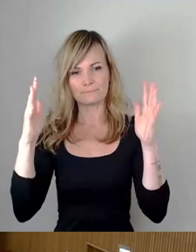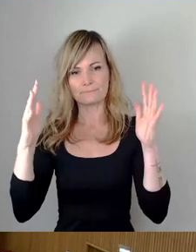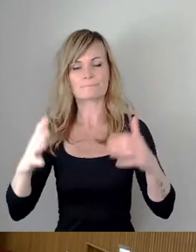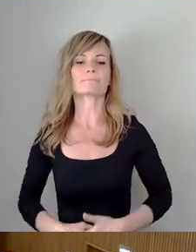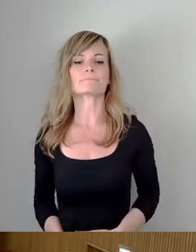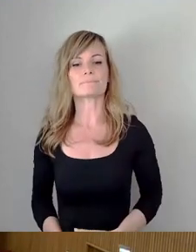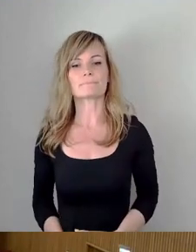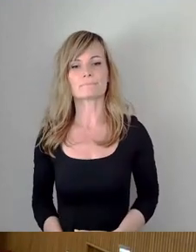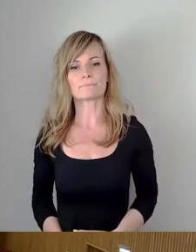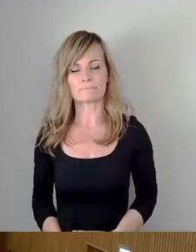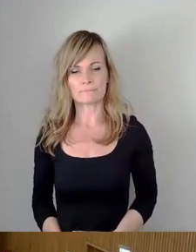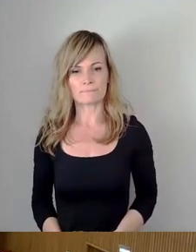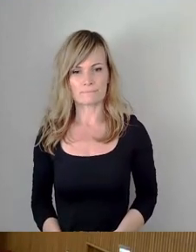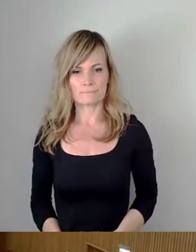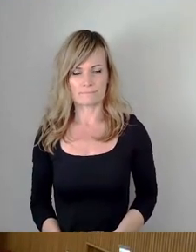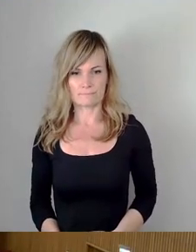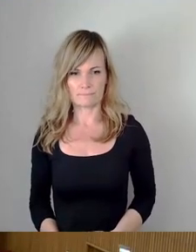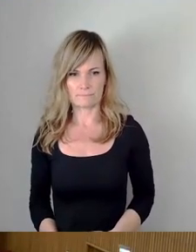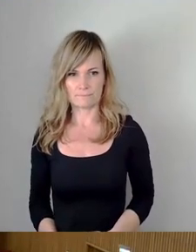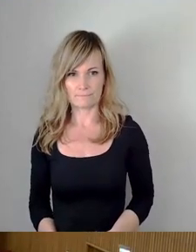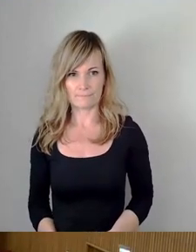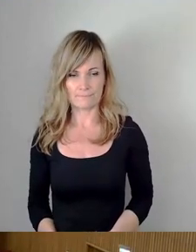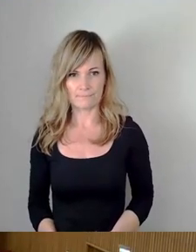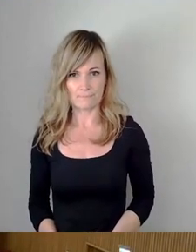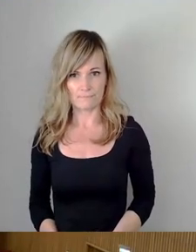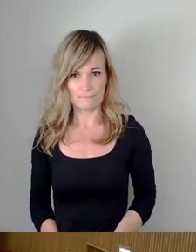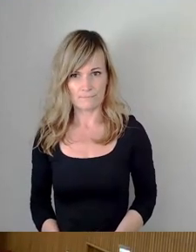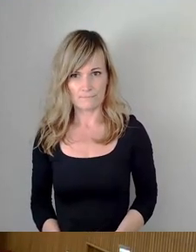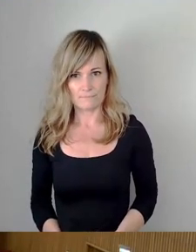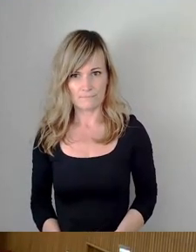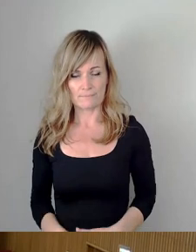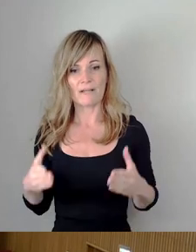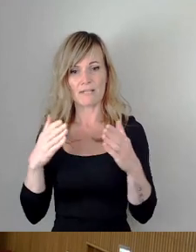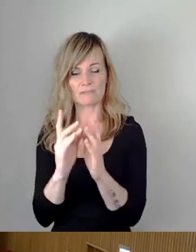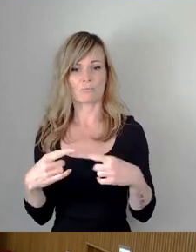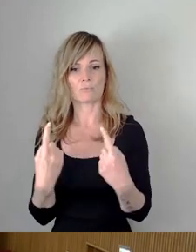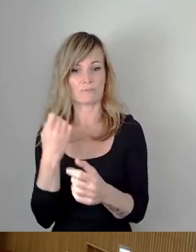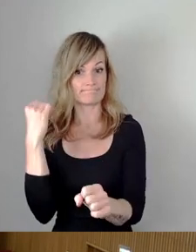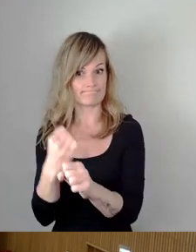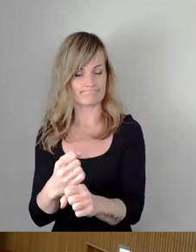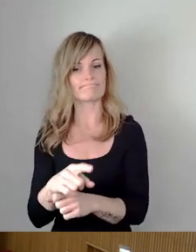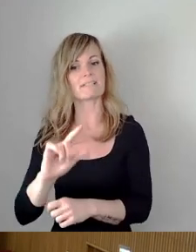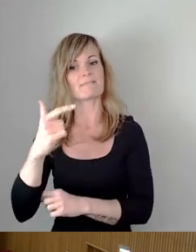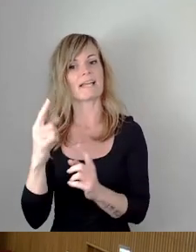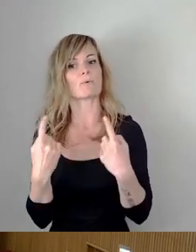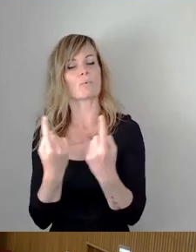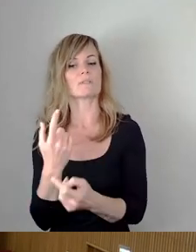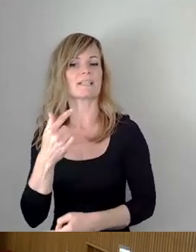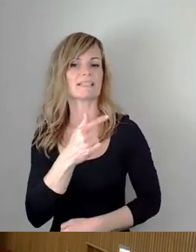Damit haben wir die Fraktionsrunde beendet und gehen in die zweite Runde. Thilo Wirts, bitte.